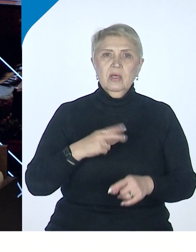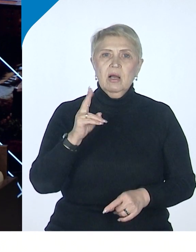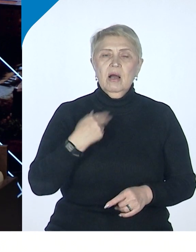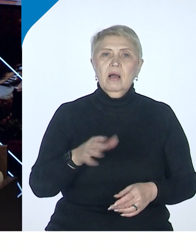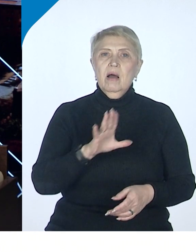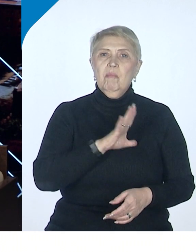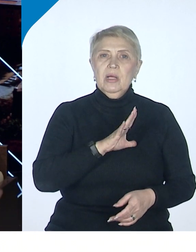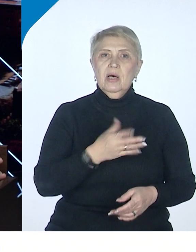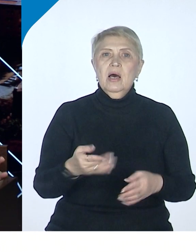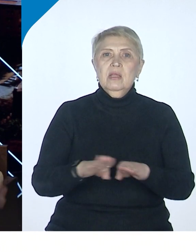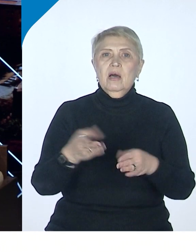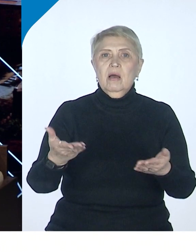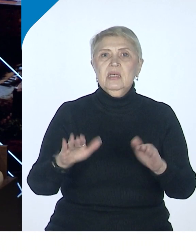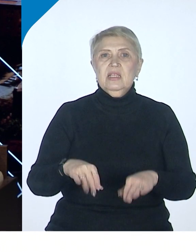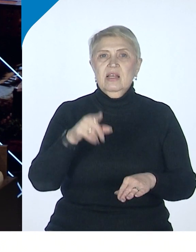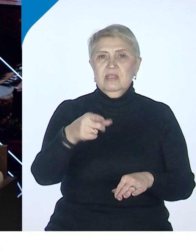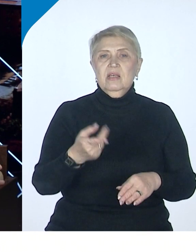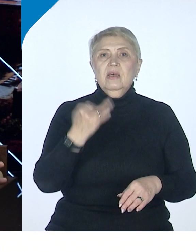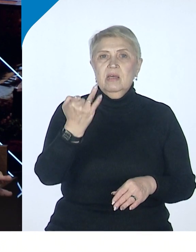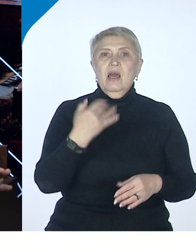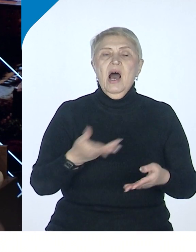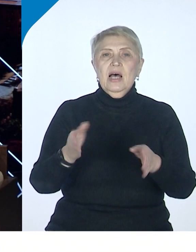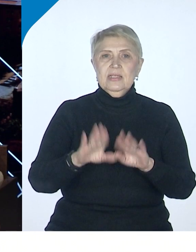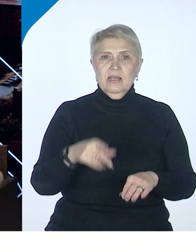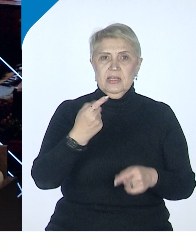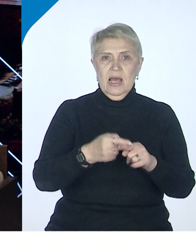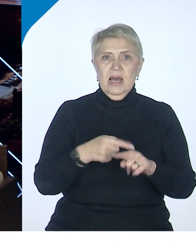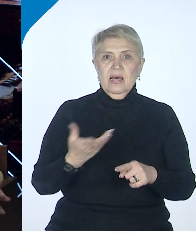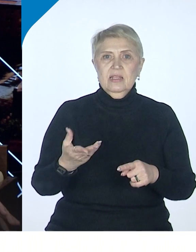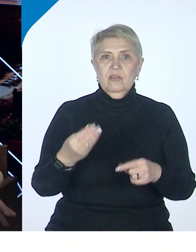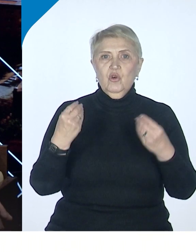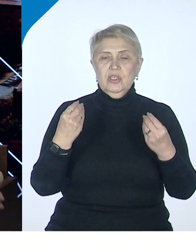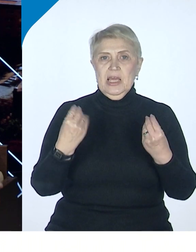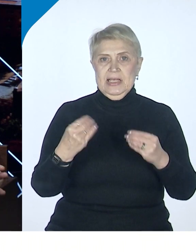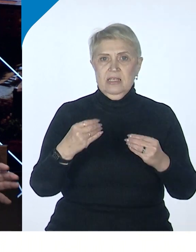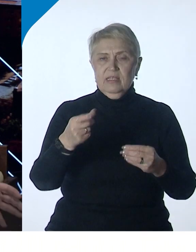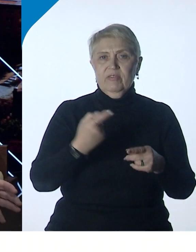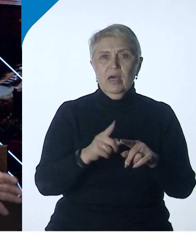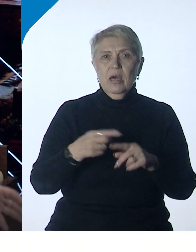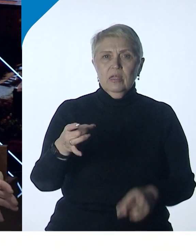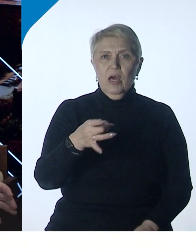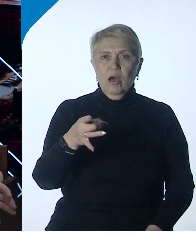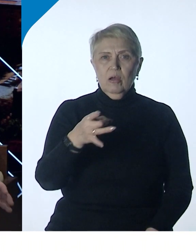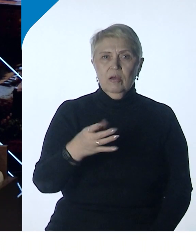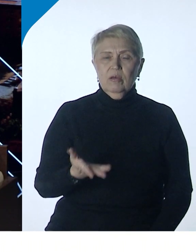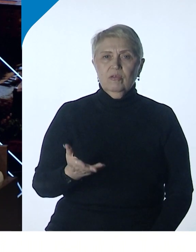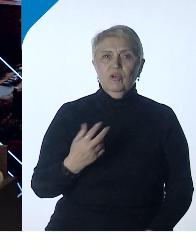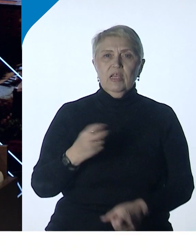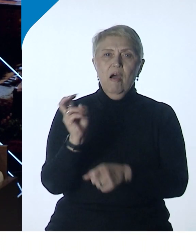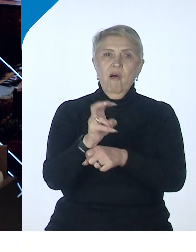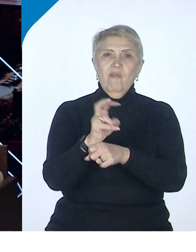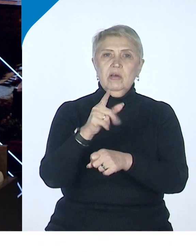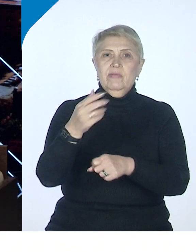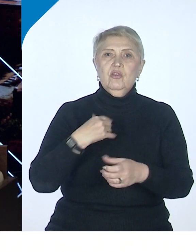и осталось. И оно останется. И это естественно. Это районы вахтовой добычи, это